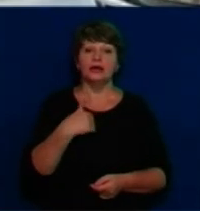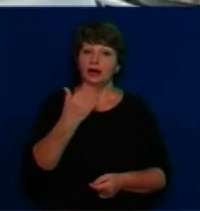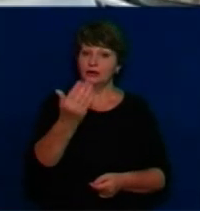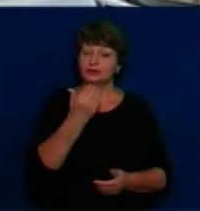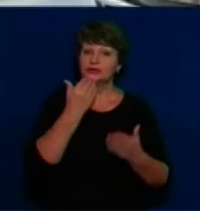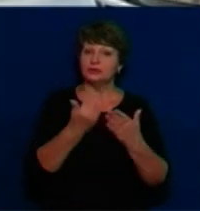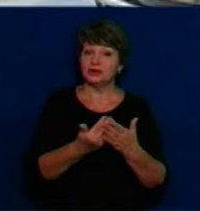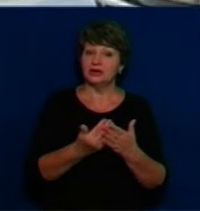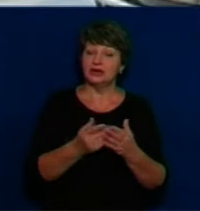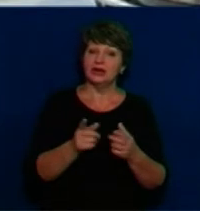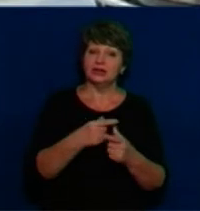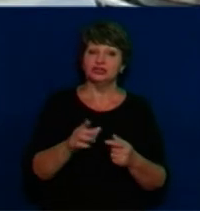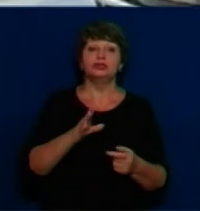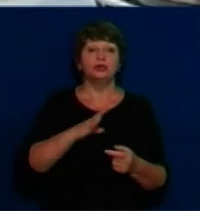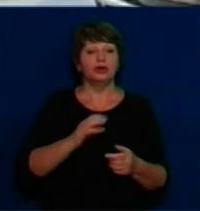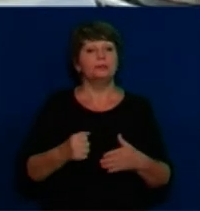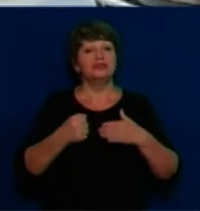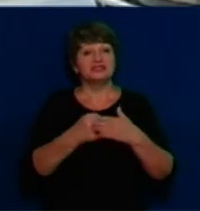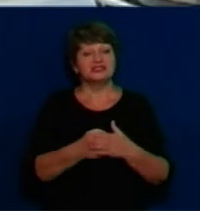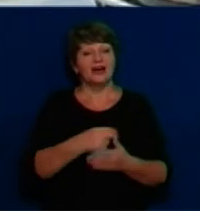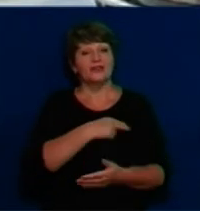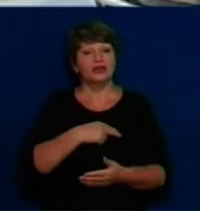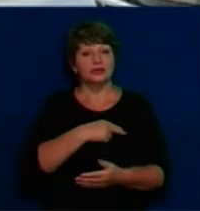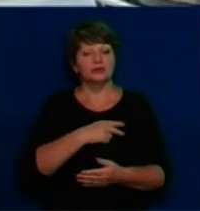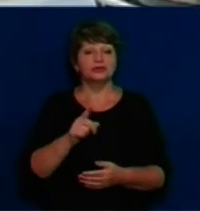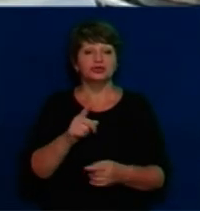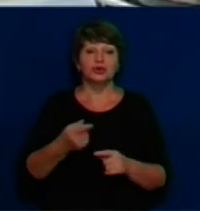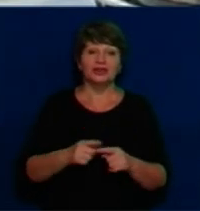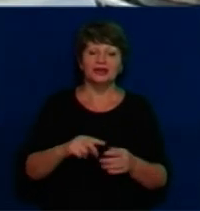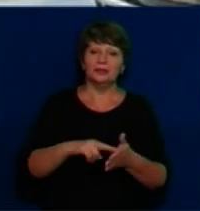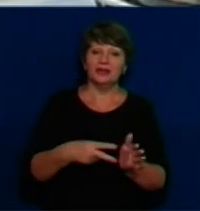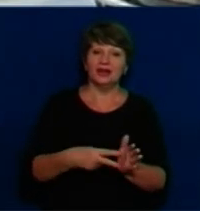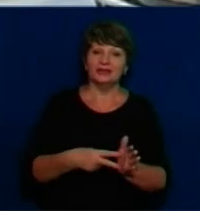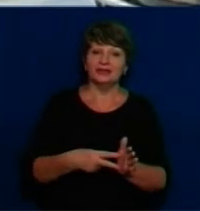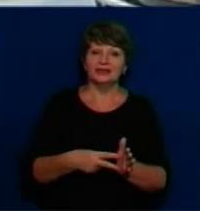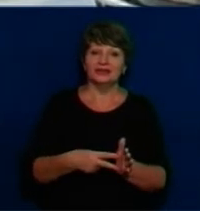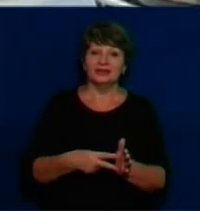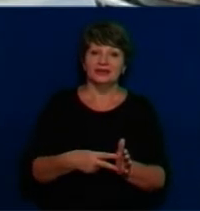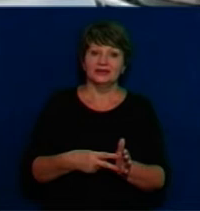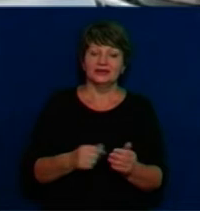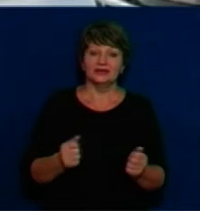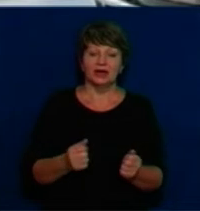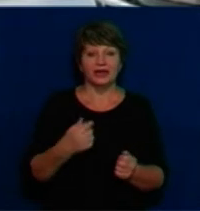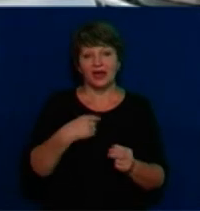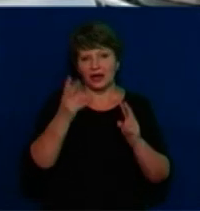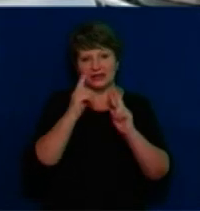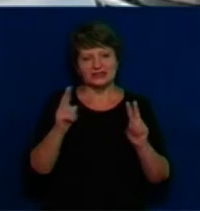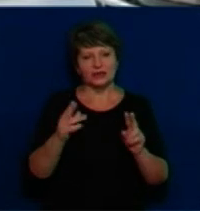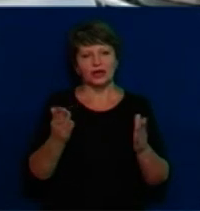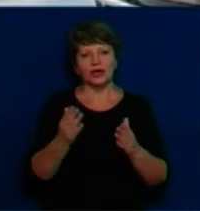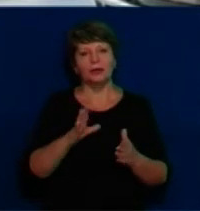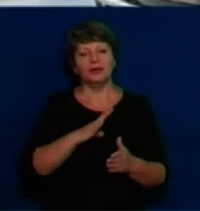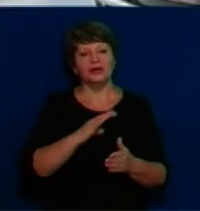вважати такий перспективний план економічно не обґрунтованим? Я не знаю, які були підстави пана